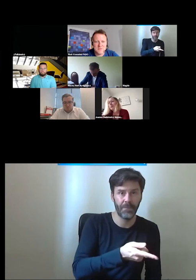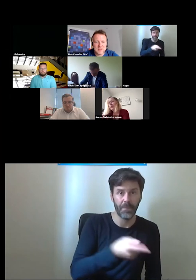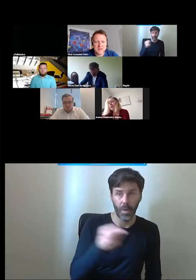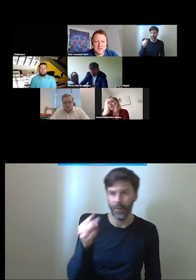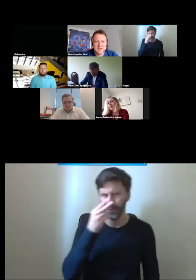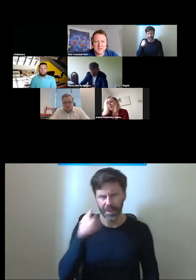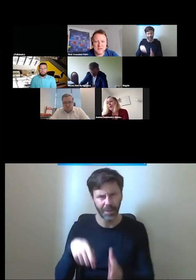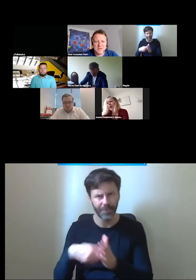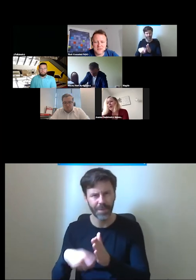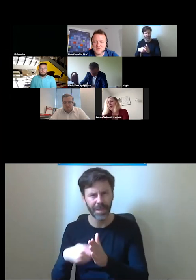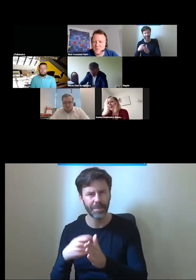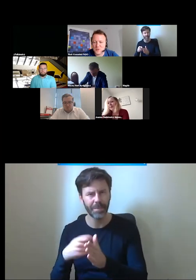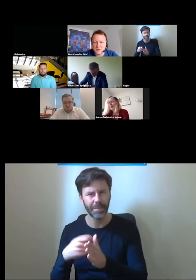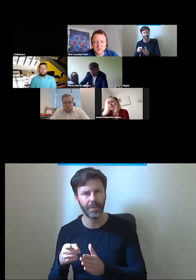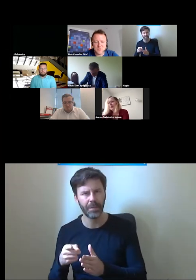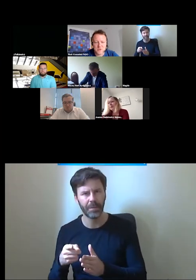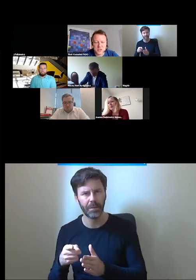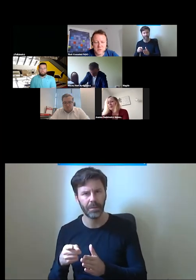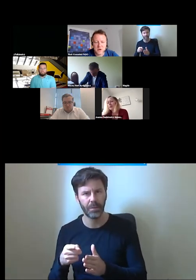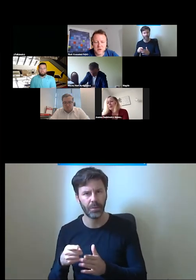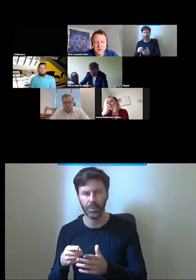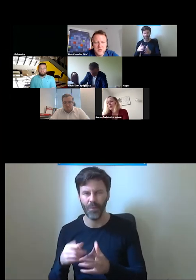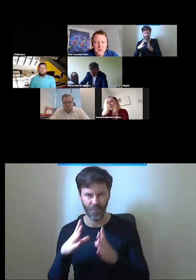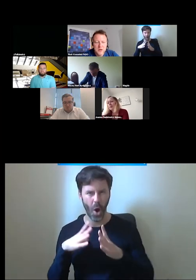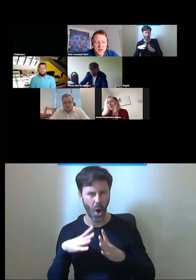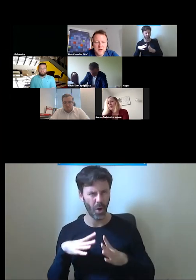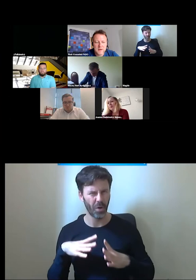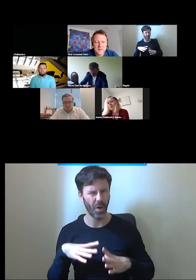na tym filmie tak nie super szybko